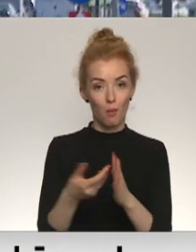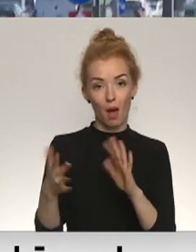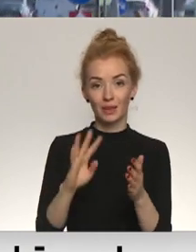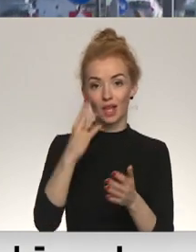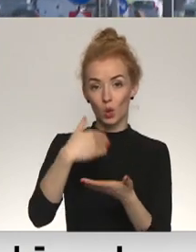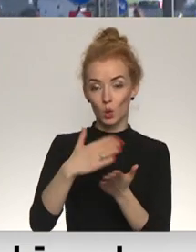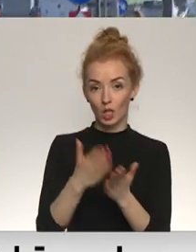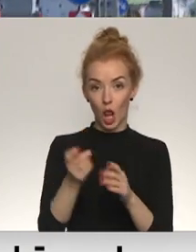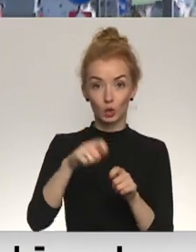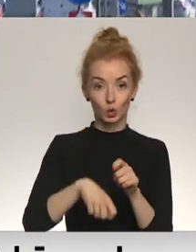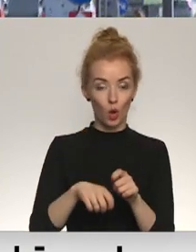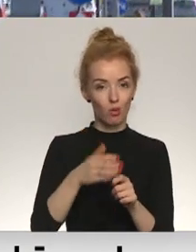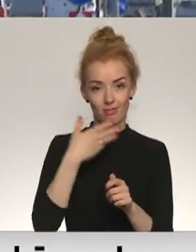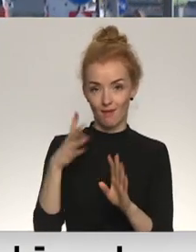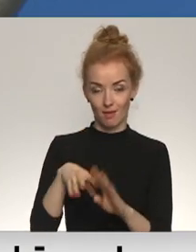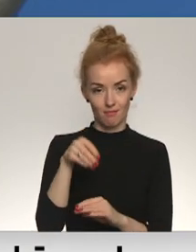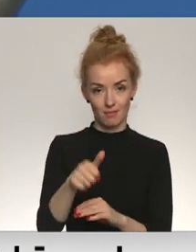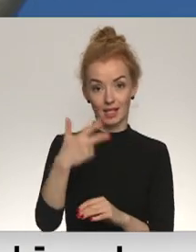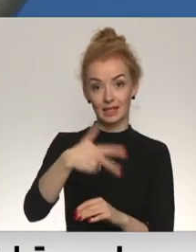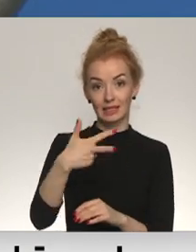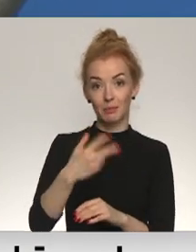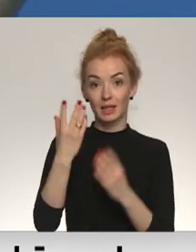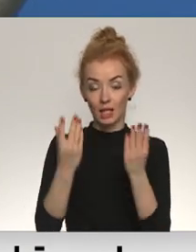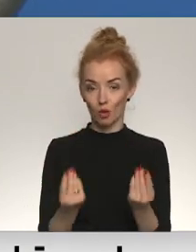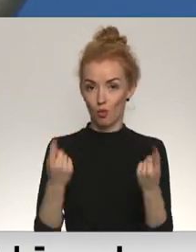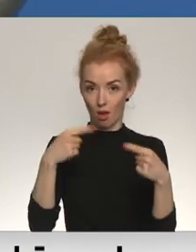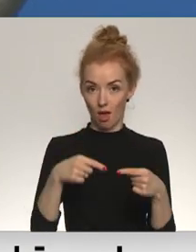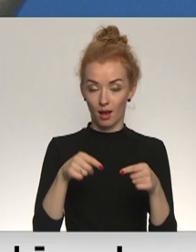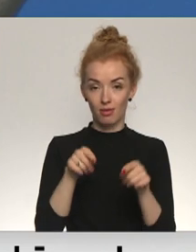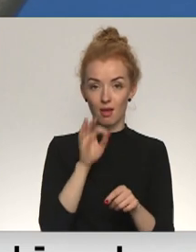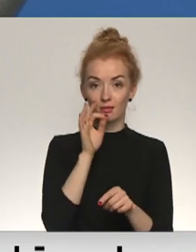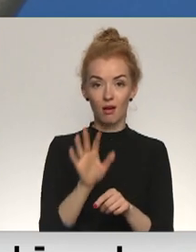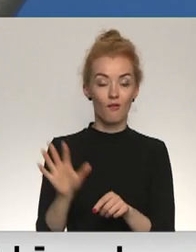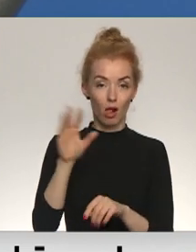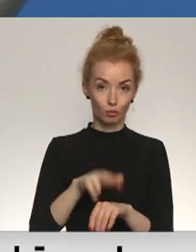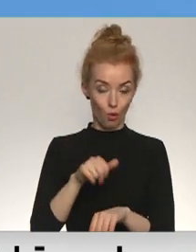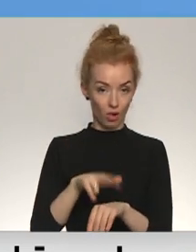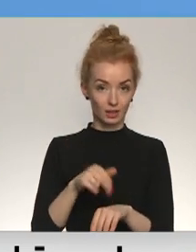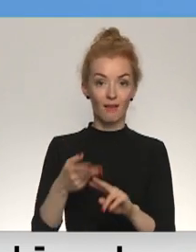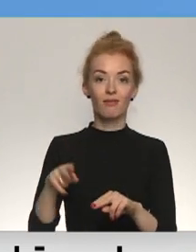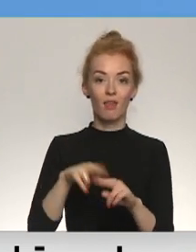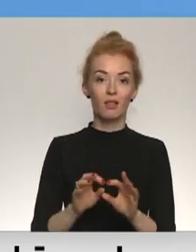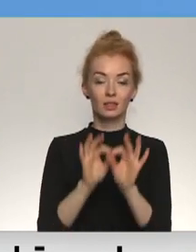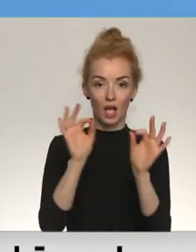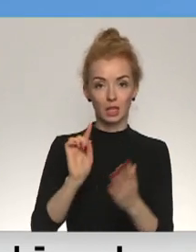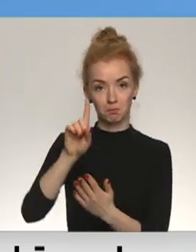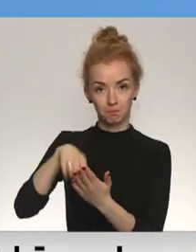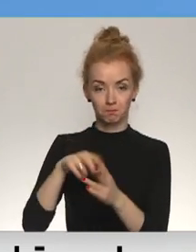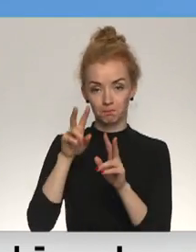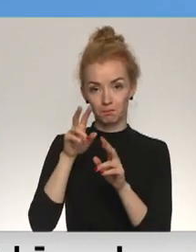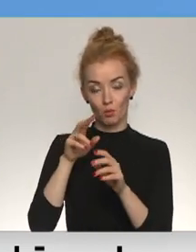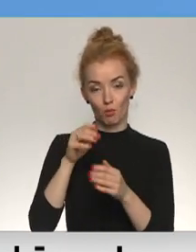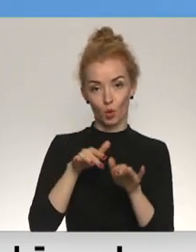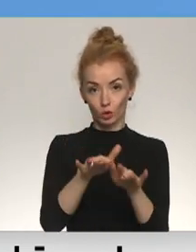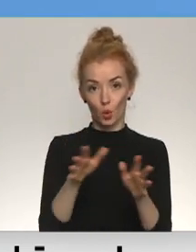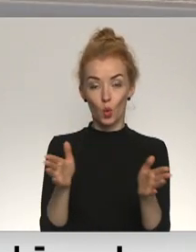ceturdaļa sodu netiek apmaksāti 30 dienu laikā, saka valsts policijā. Tad sākas piedzīnas process un